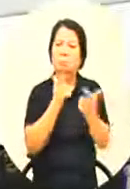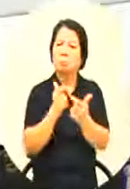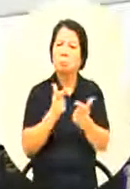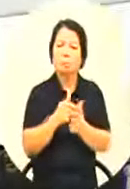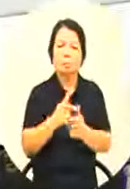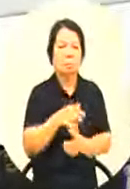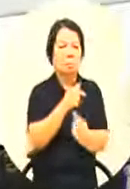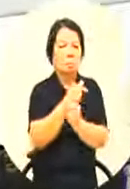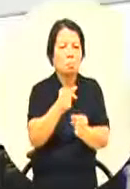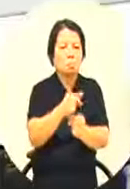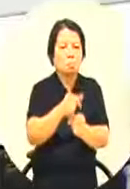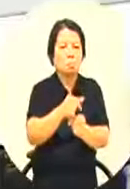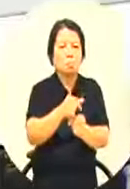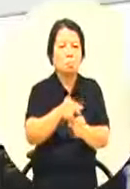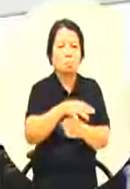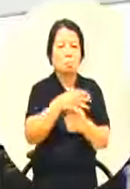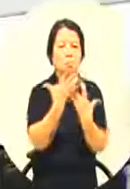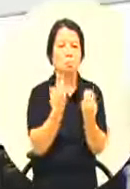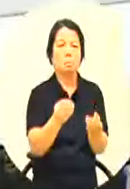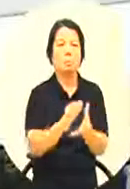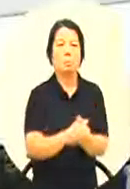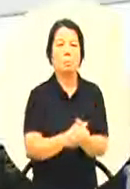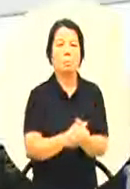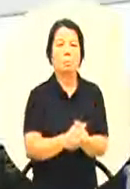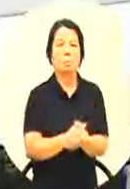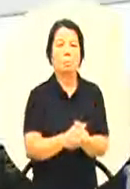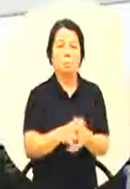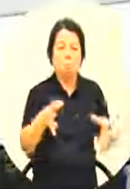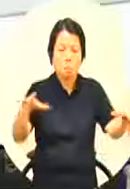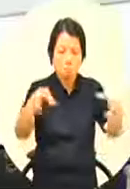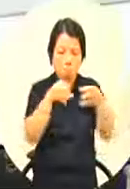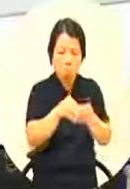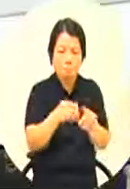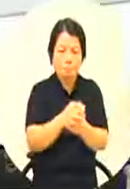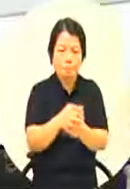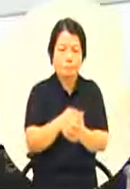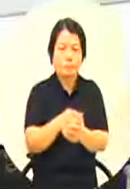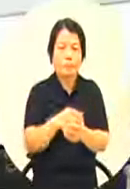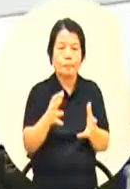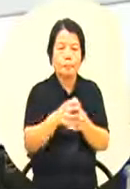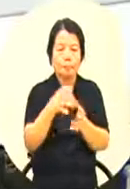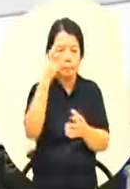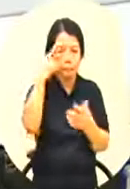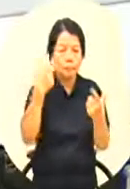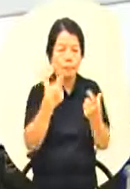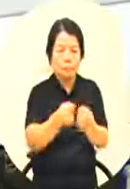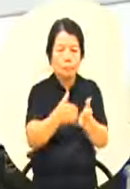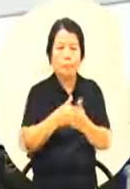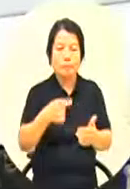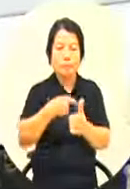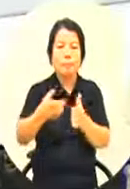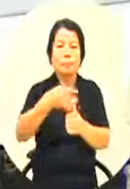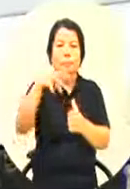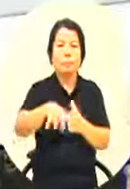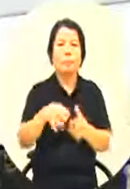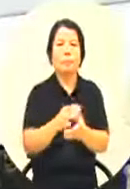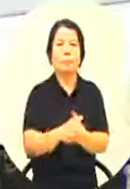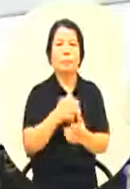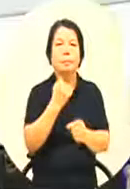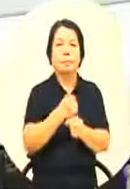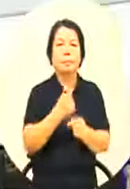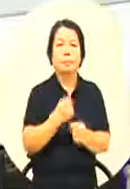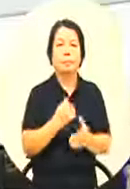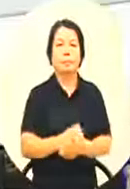一个完整的措施就是他们去凝聚一个共识所以这里我希望我们教育局这里能够做一个